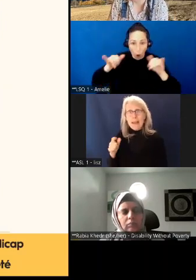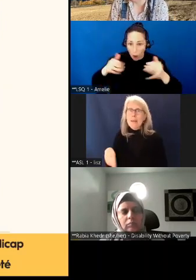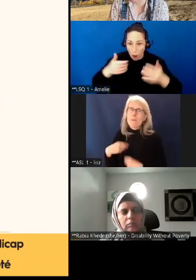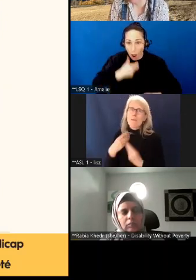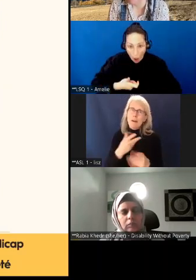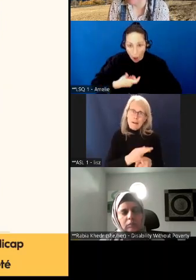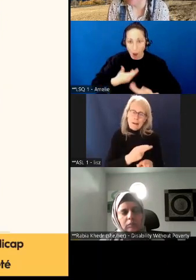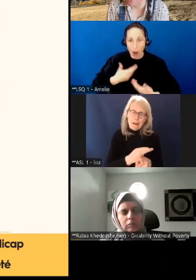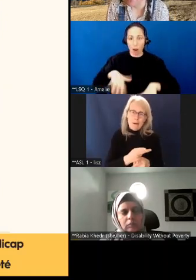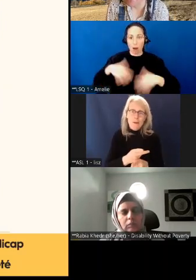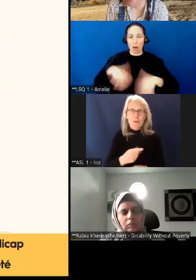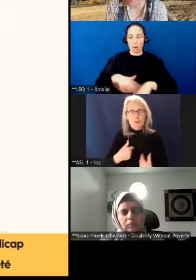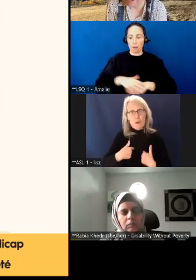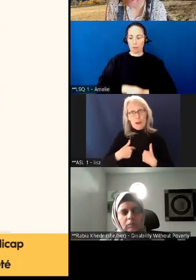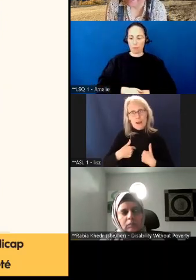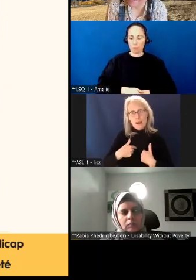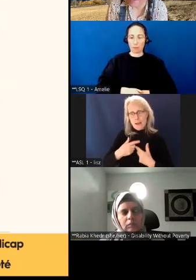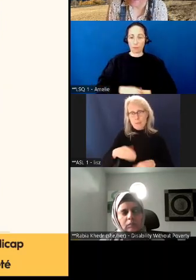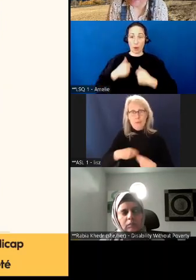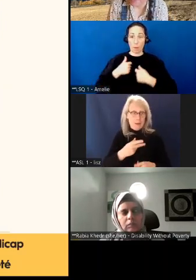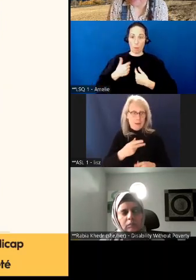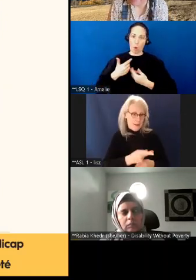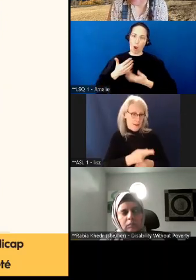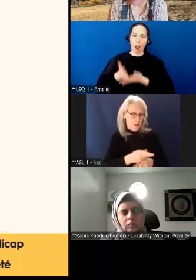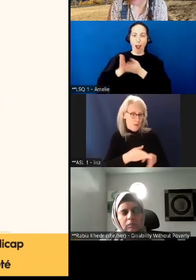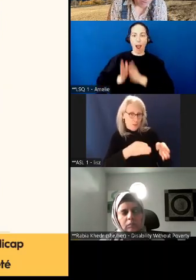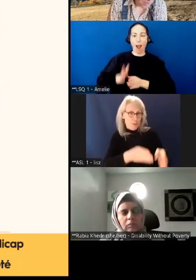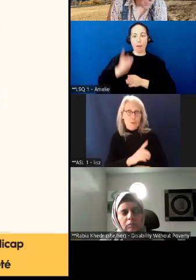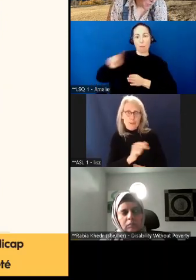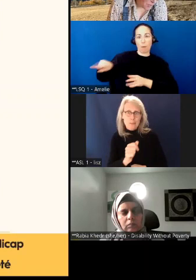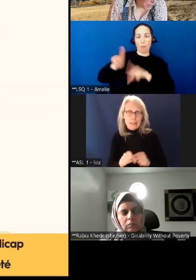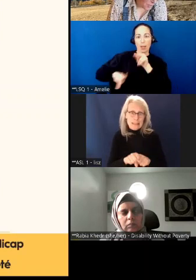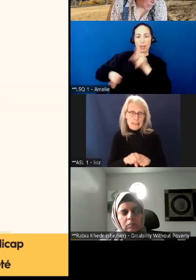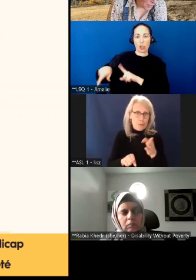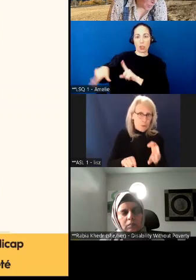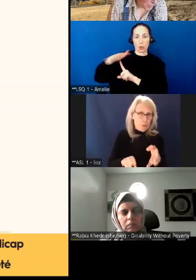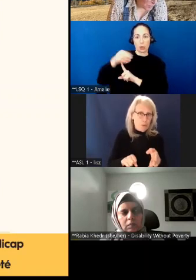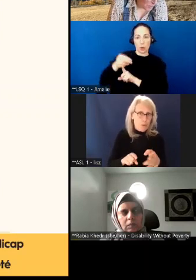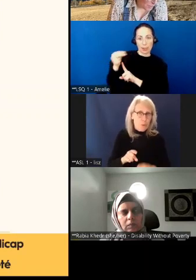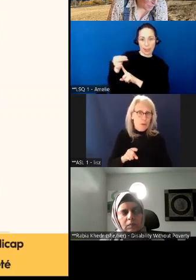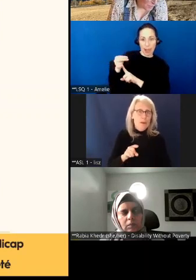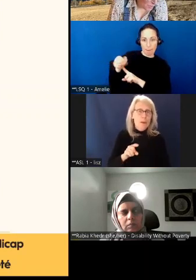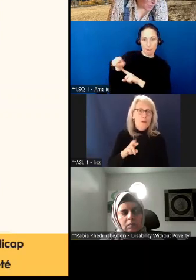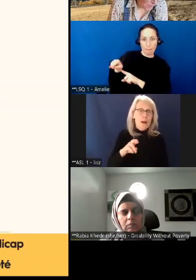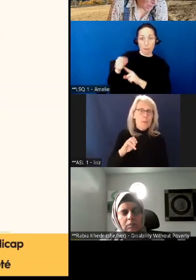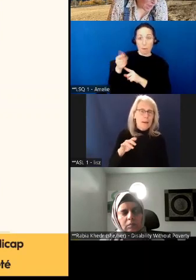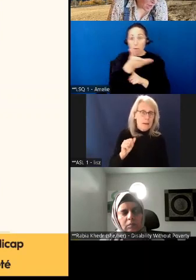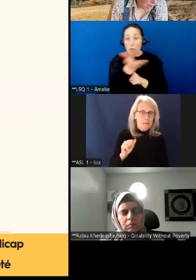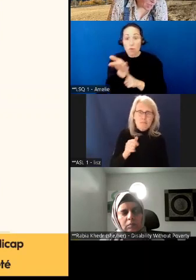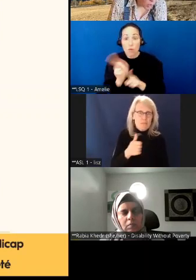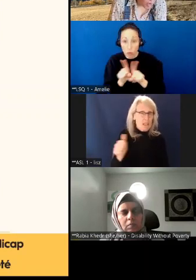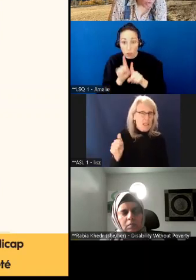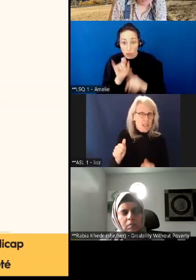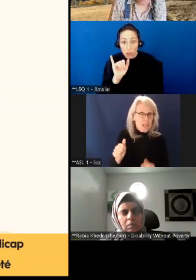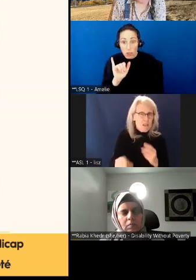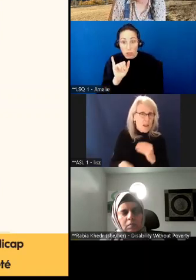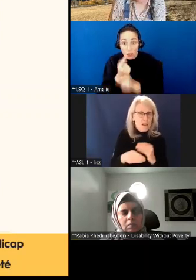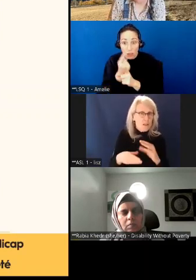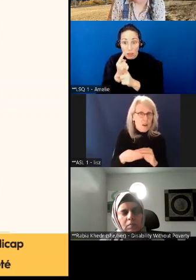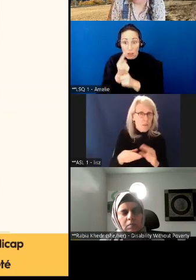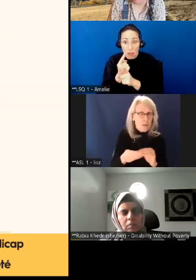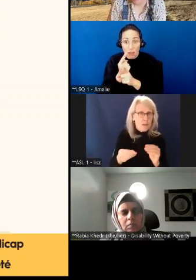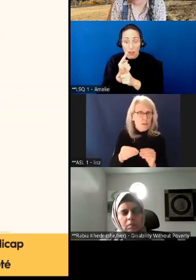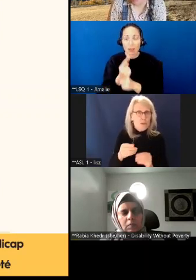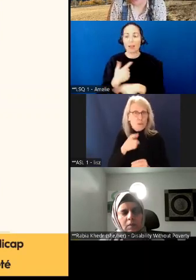Et moi, je suis l'aidante d'une personne vivant en situation de handicap, et vous aussi, n'est-ce pas? Alors,